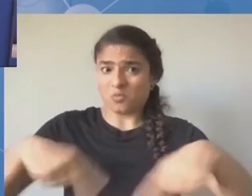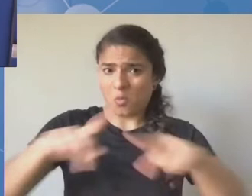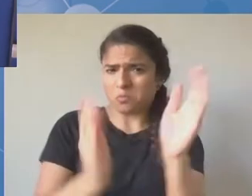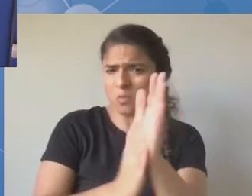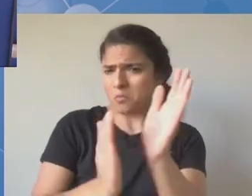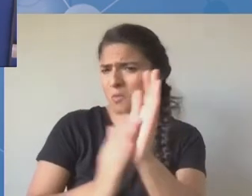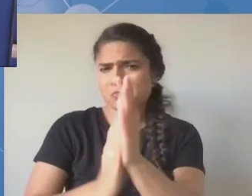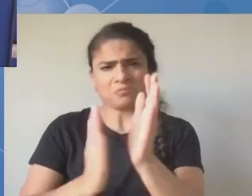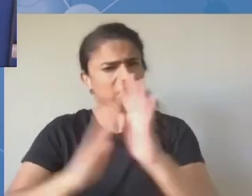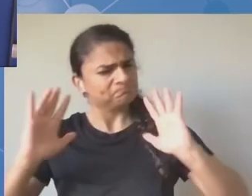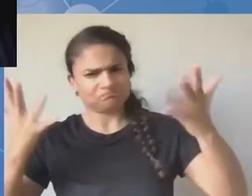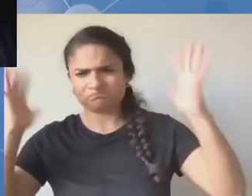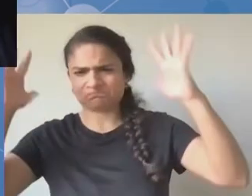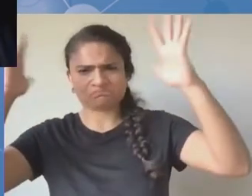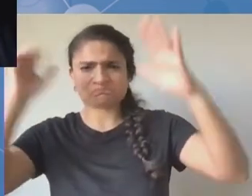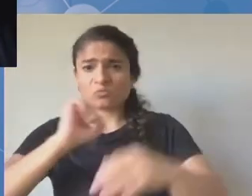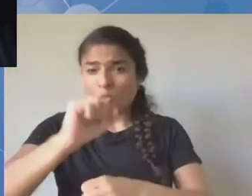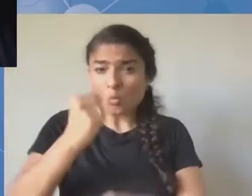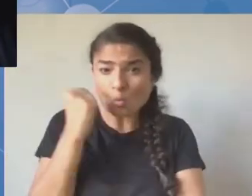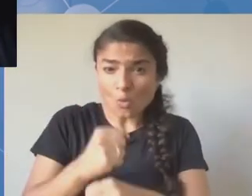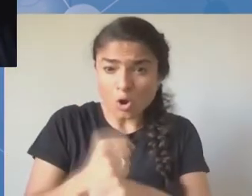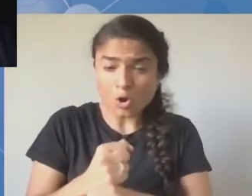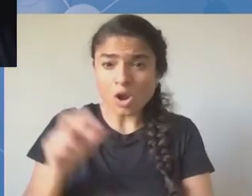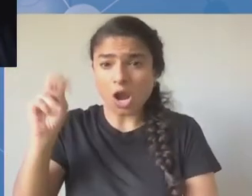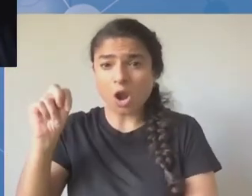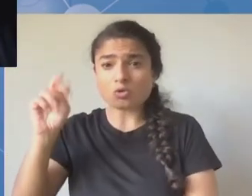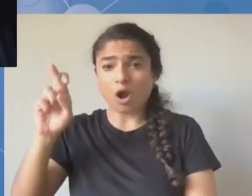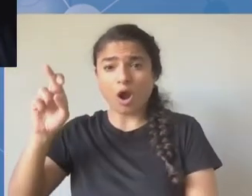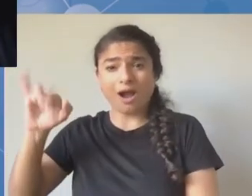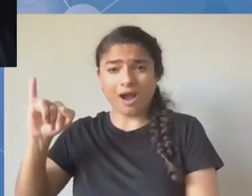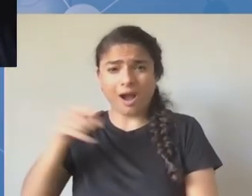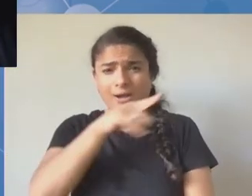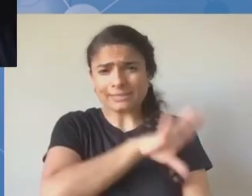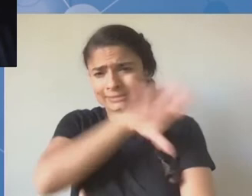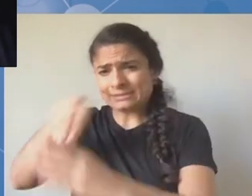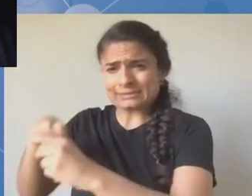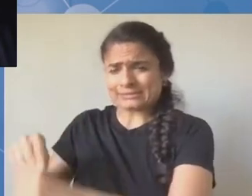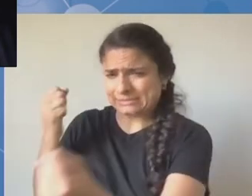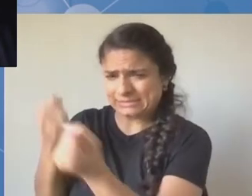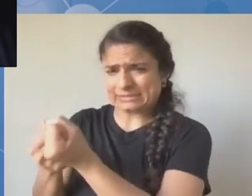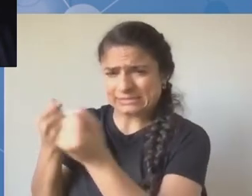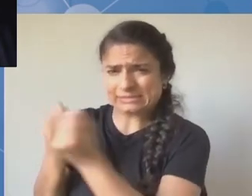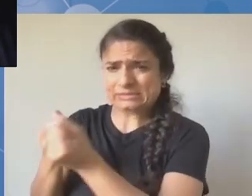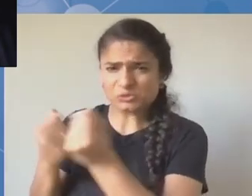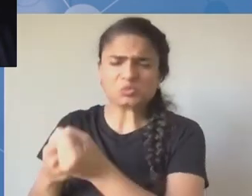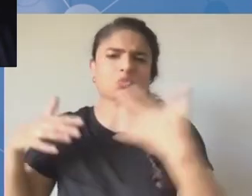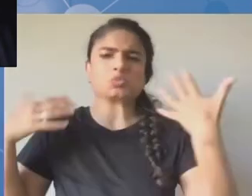robicie coś wspaniałego. Wspieracie organizacje i grupy NRI. Wspieracie